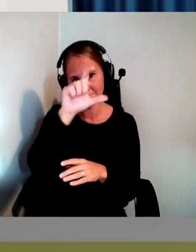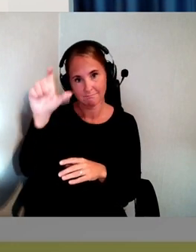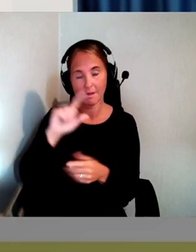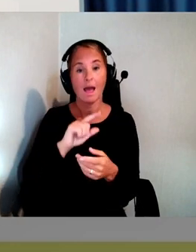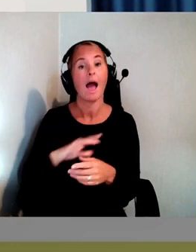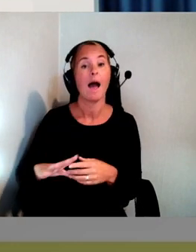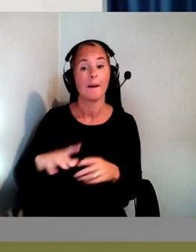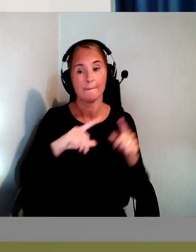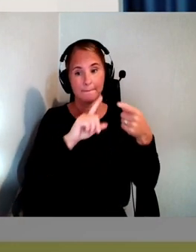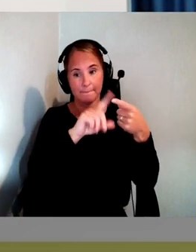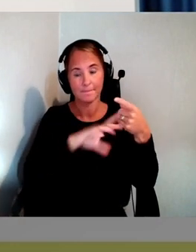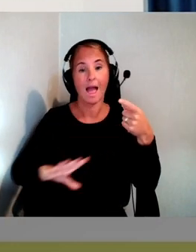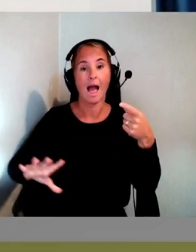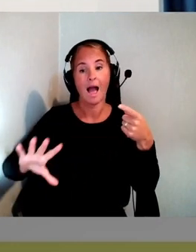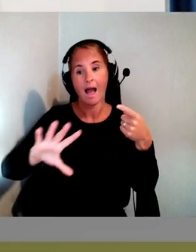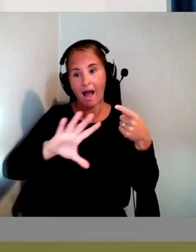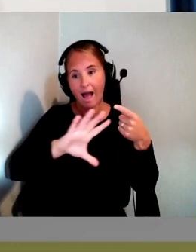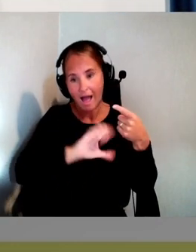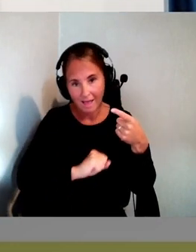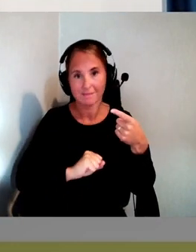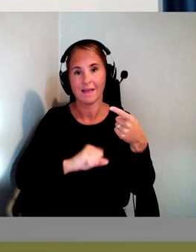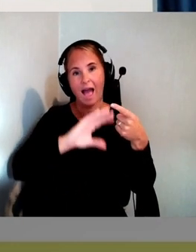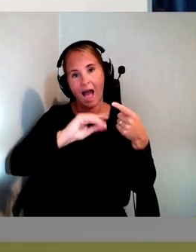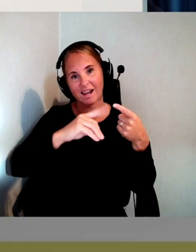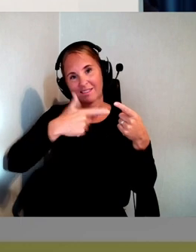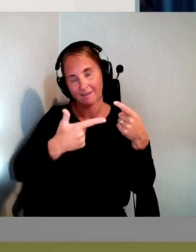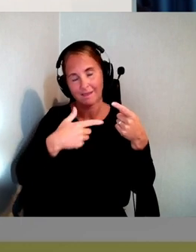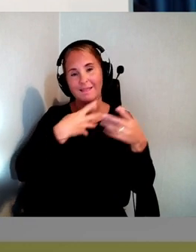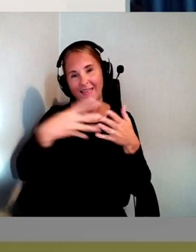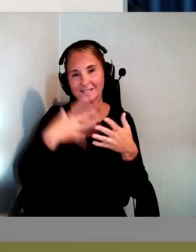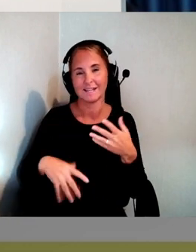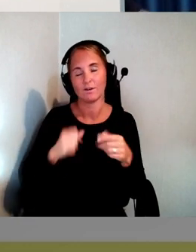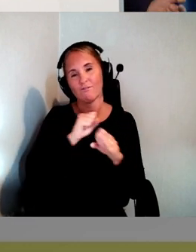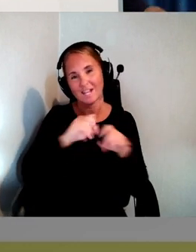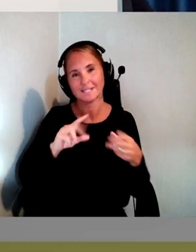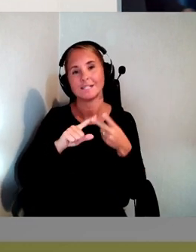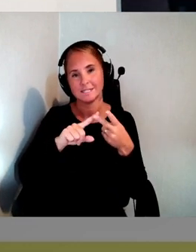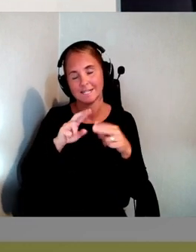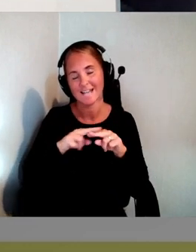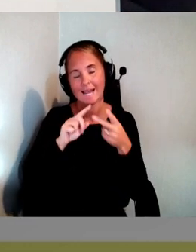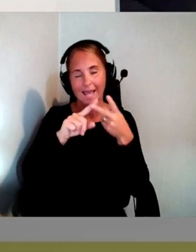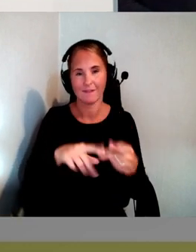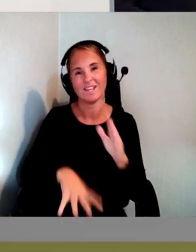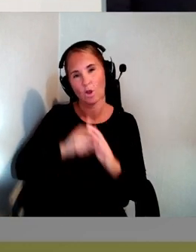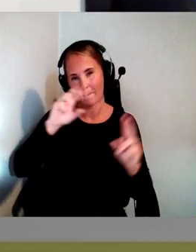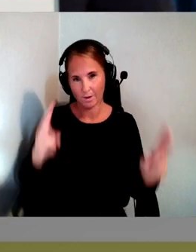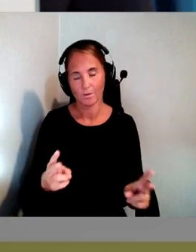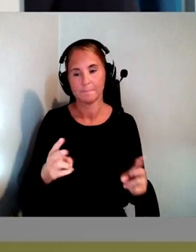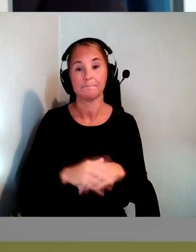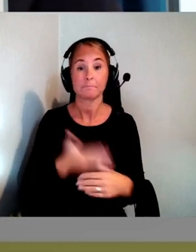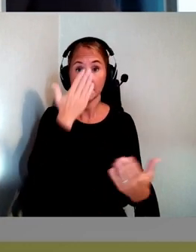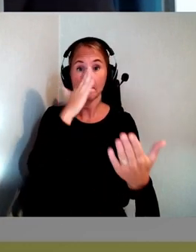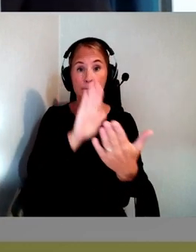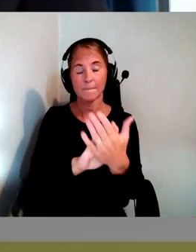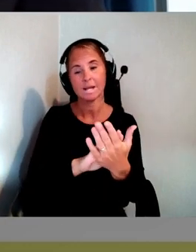allt texter då. Som troligen de flesta av er känner till. Det är det som alla känner till i stort sett. Men jag tar den då. Här har vi en bild. Jag menar att den